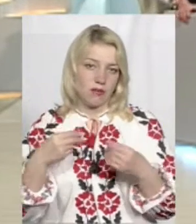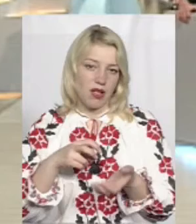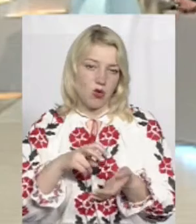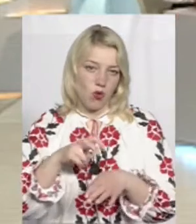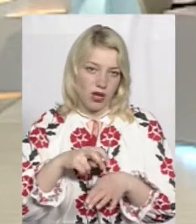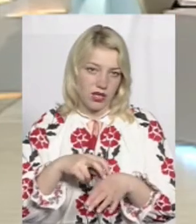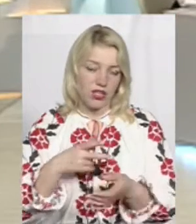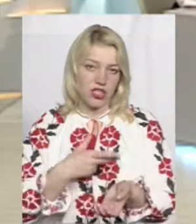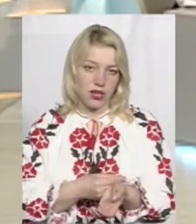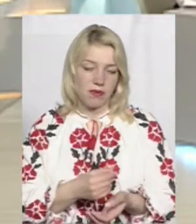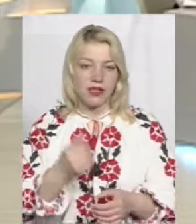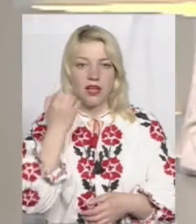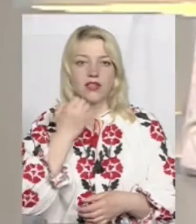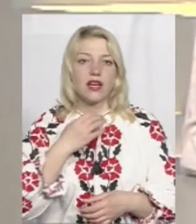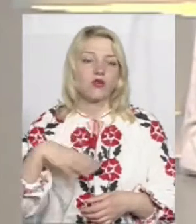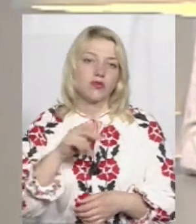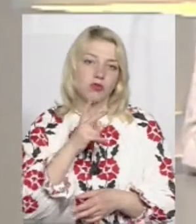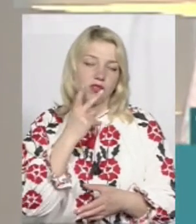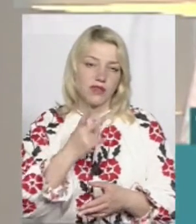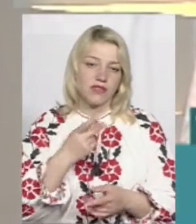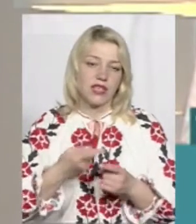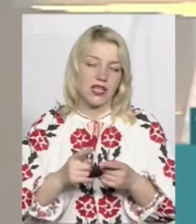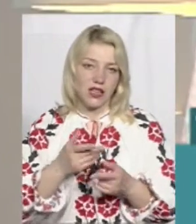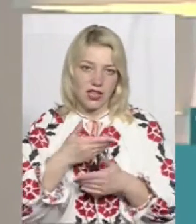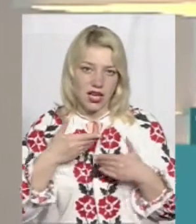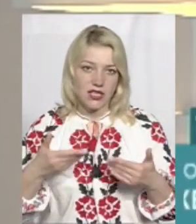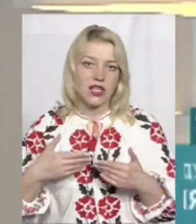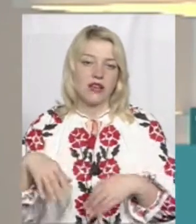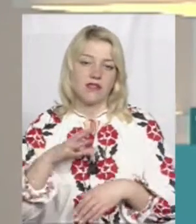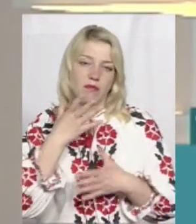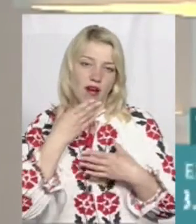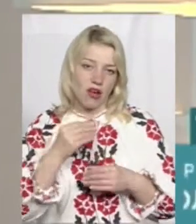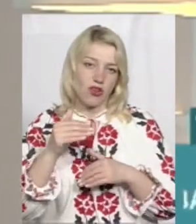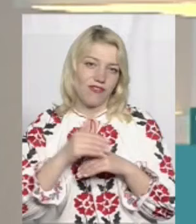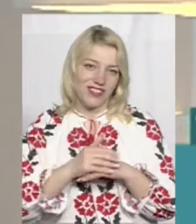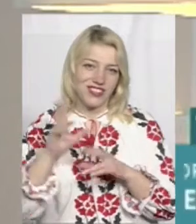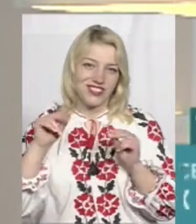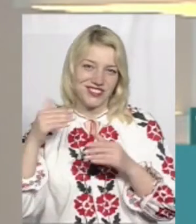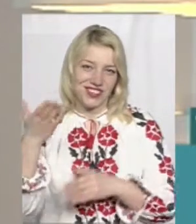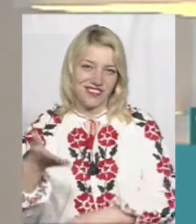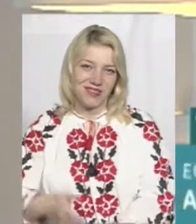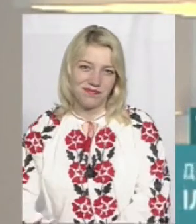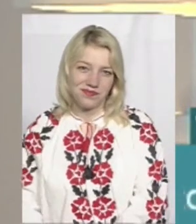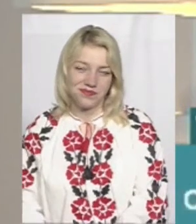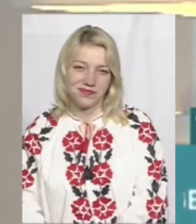Борисе. Дякую усім, хто нас дивився і буде слухати радіоверсію. Усім гарного вечора і нехай щастить.